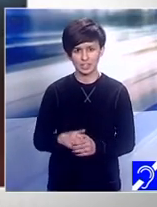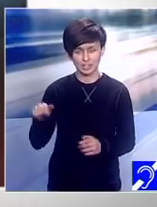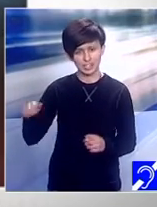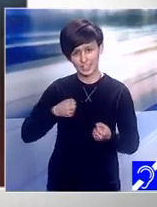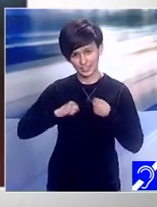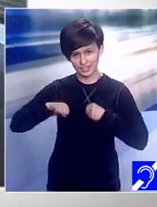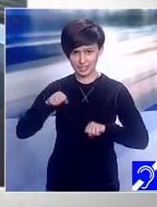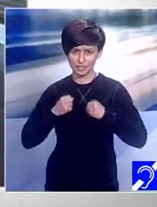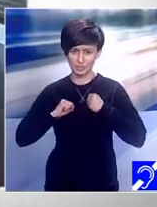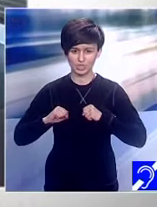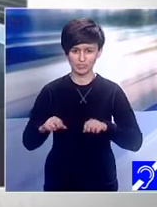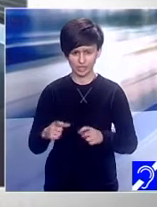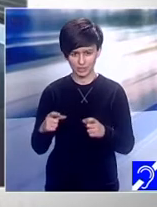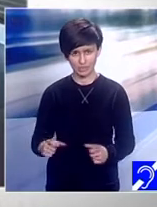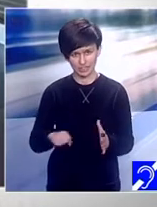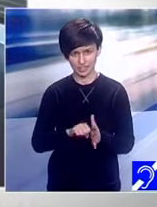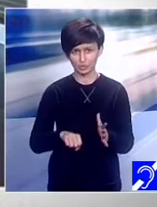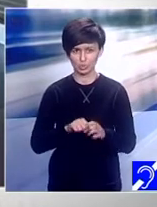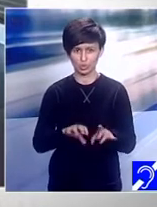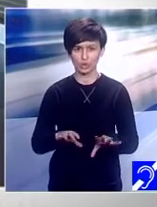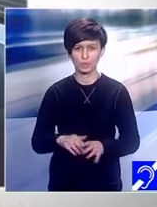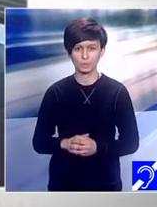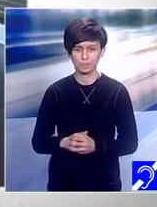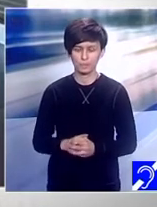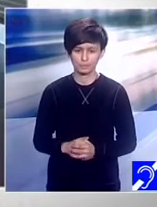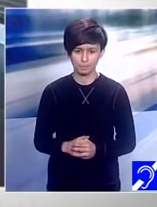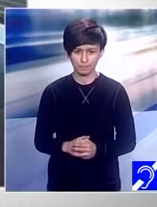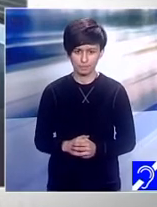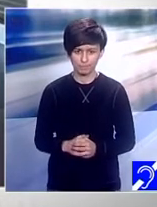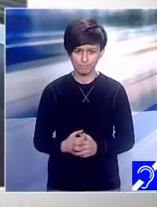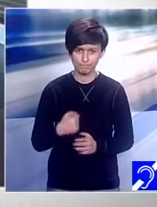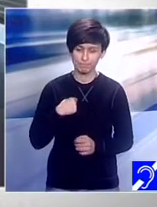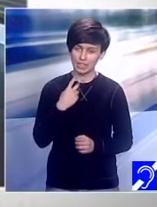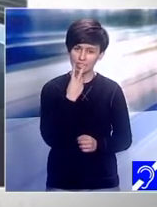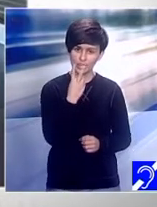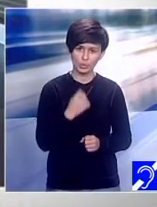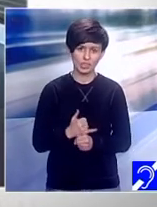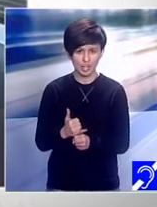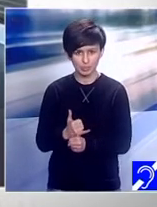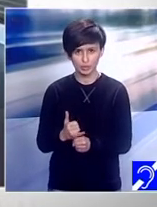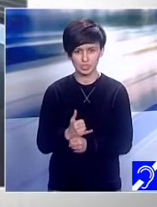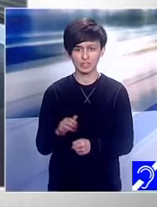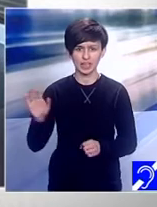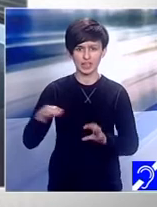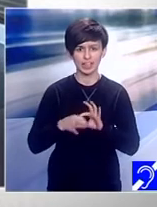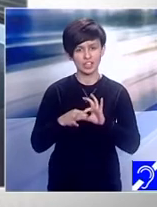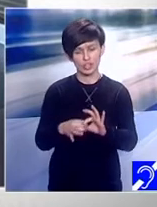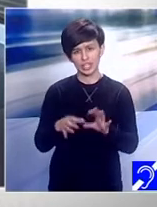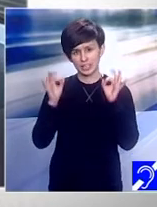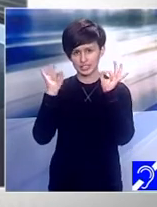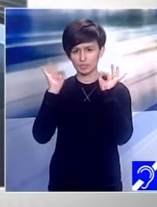se simte foarte, foarte bine. Are, am observat tot din pozele voastre, are o relație specială cu animalele. Da.